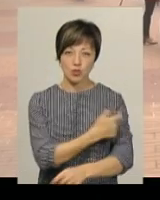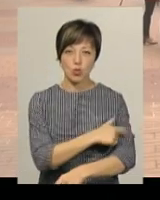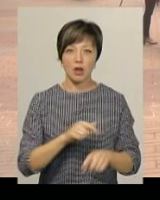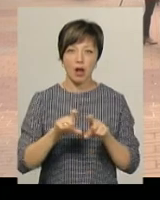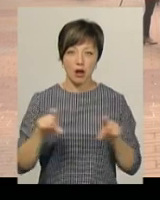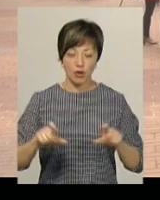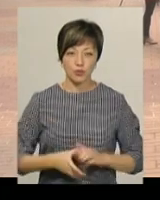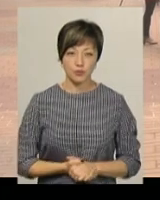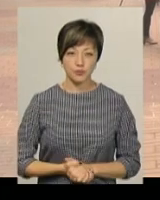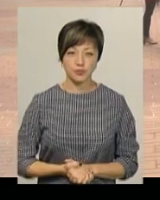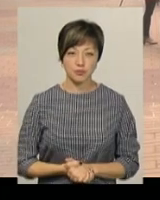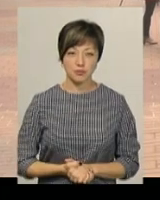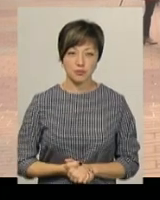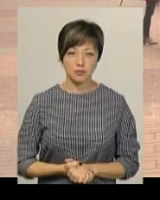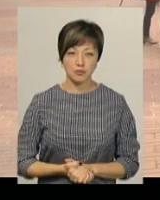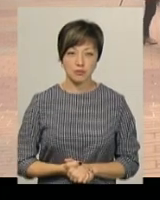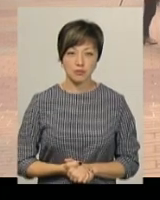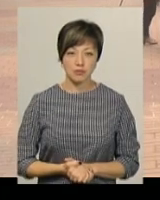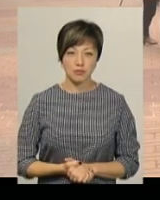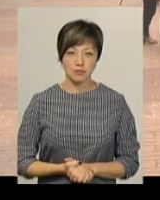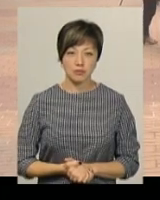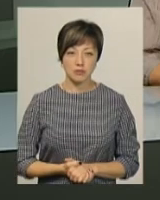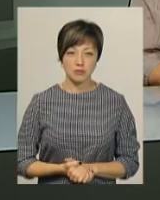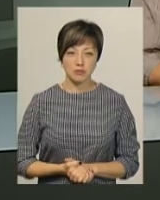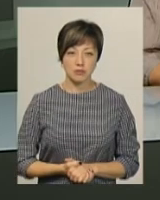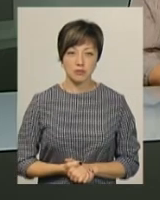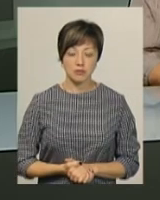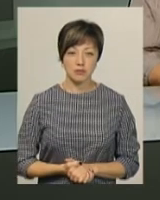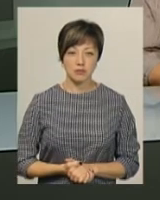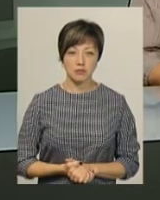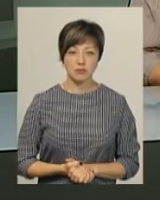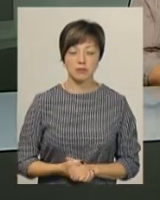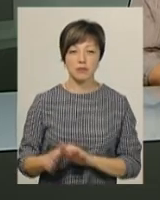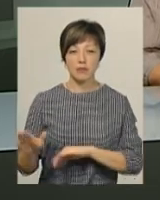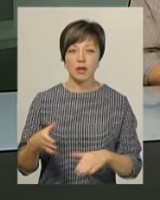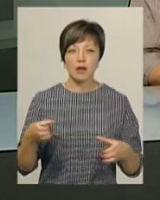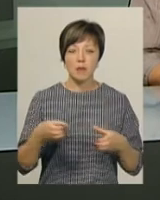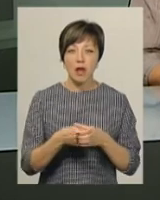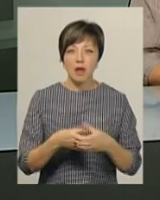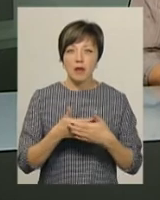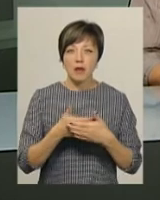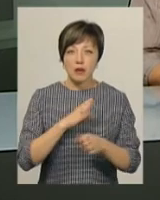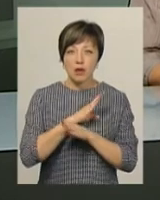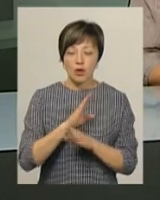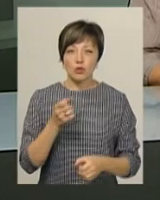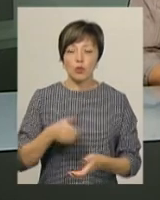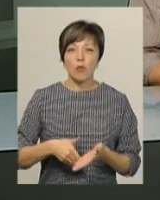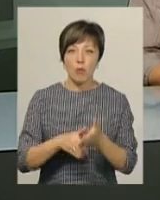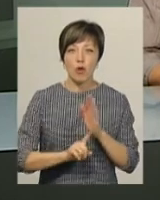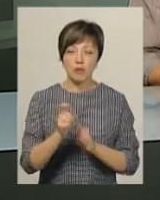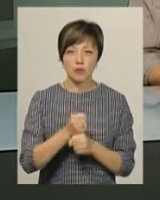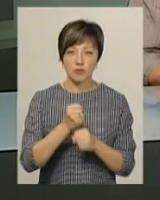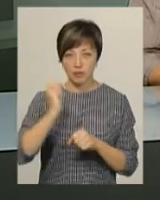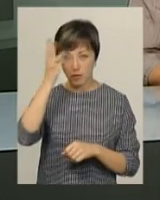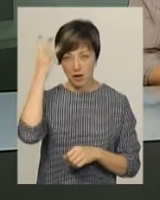лікарню. Ірина Хижа, Віктор Кривий, Новини, Поділля, Центр. Бригада паліативної допомоги запрацювала у Хмельницькому.